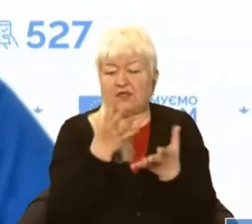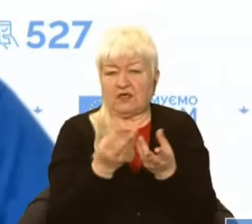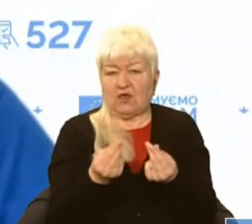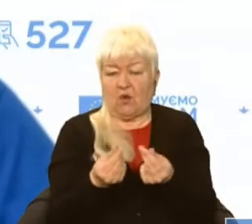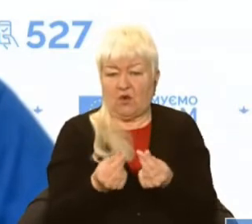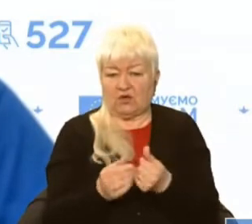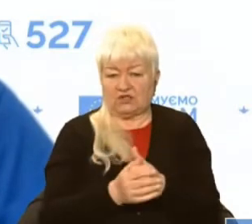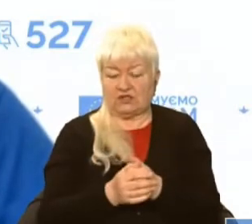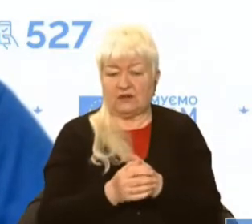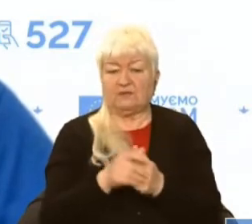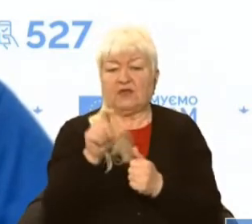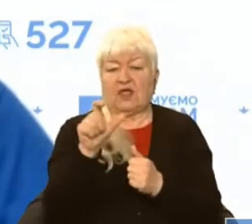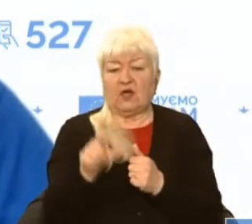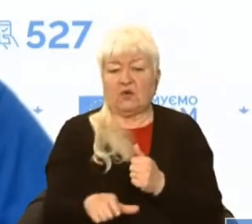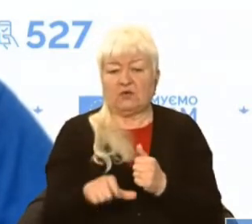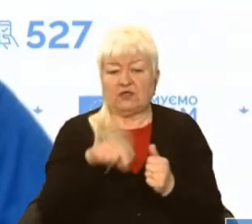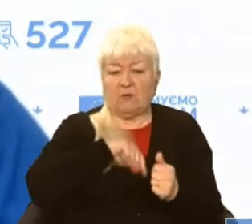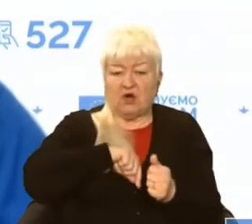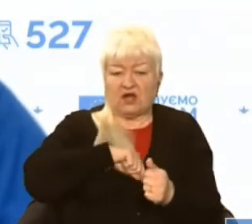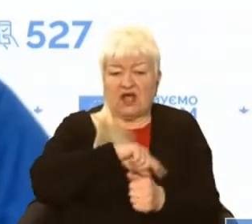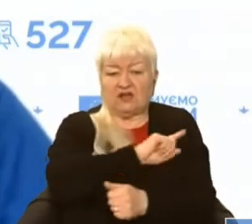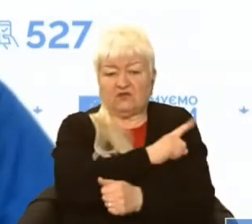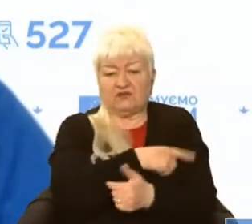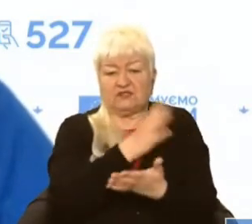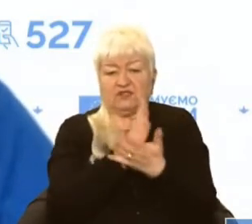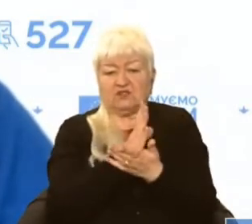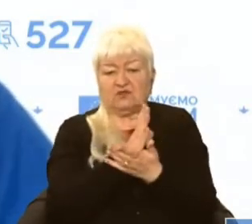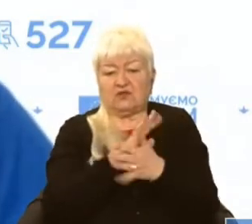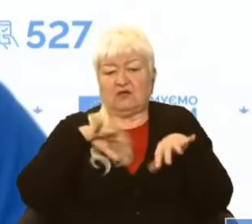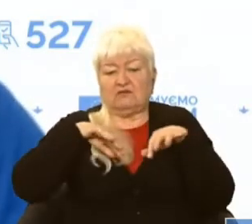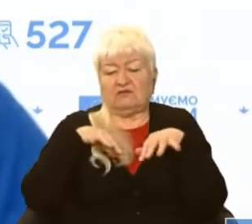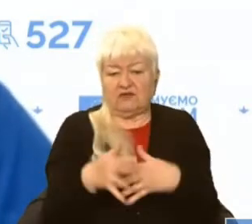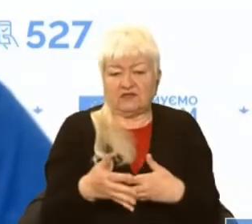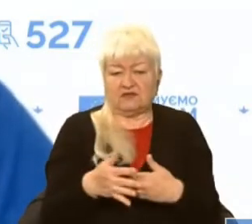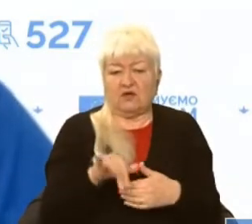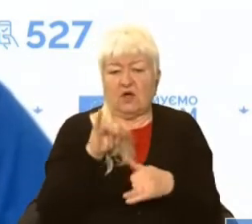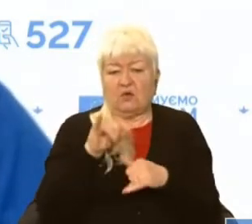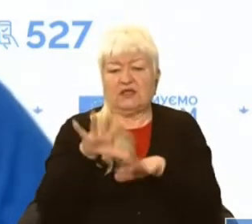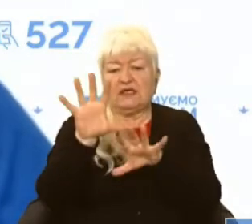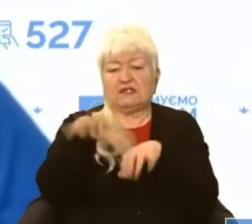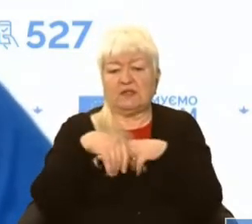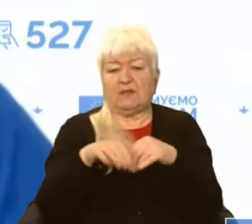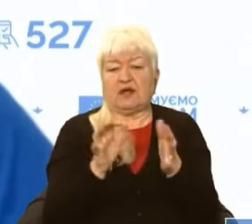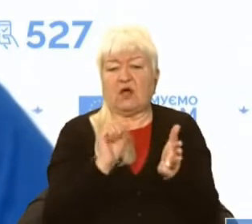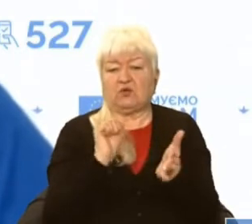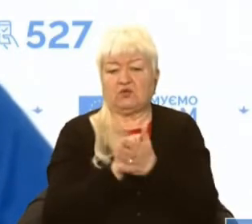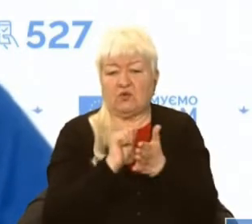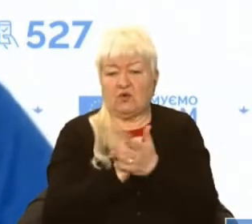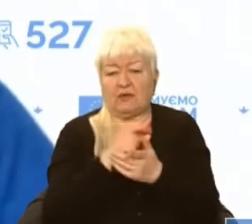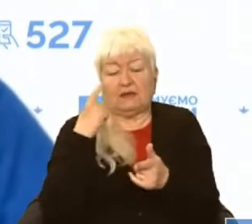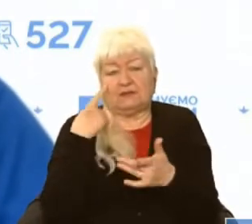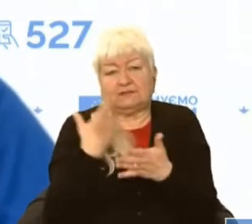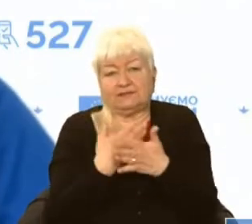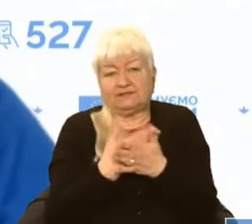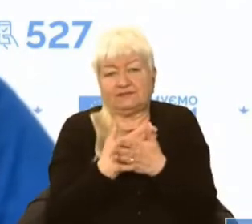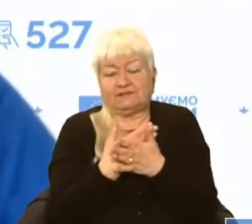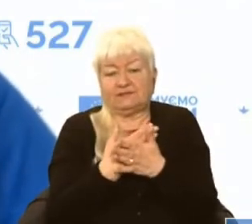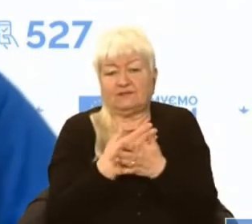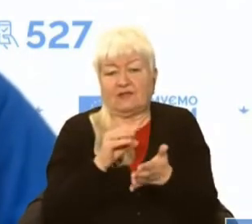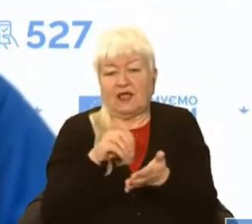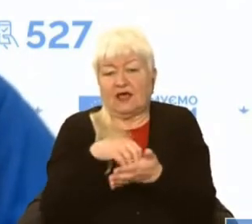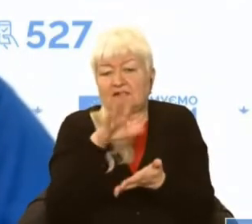кошти. Людина морально і фізично є виснажена, в неї зазвичай забирають документи нібито для реєстрації.